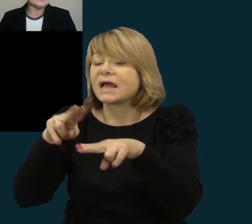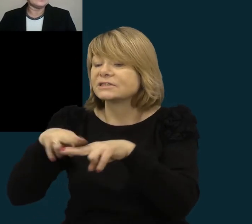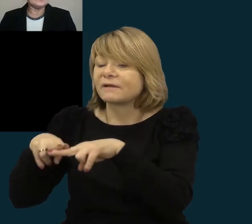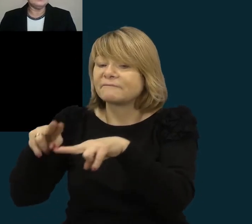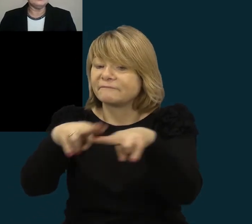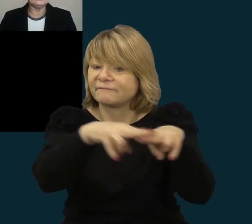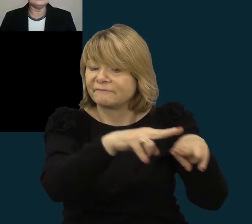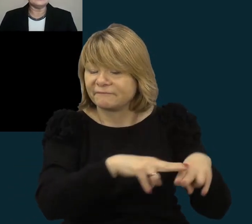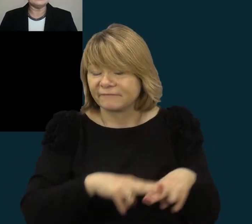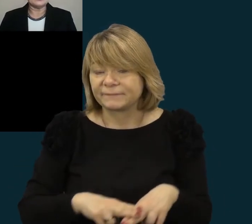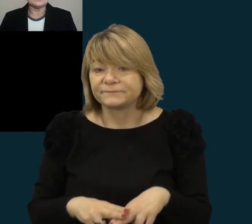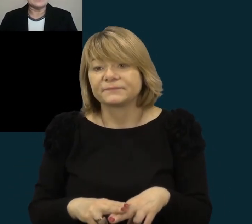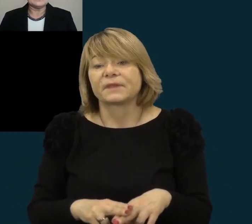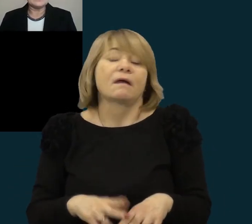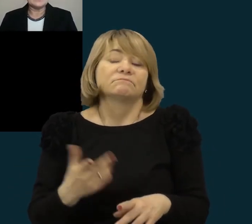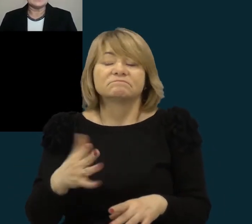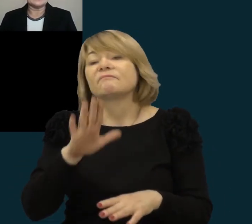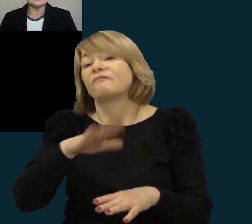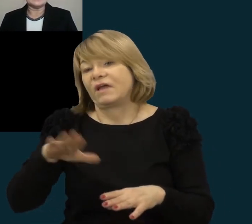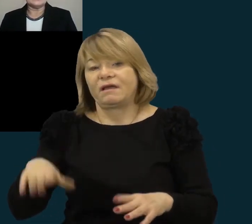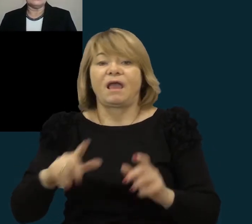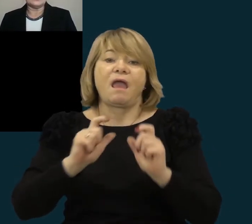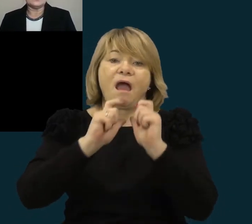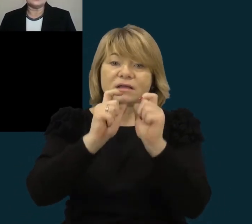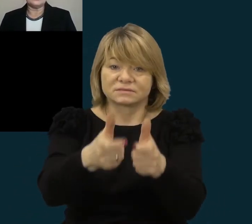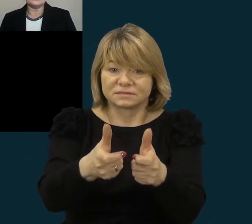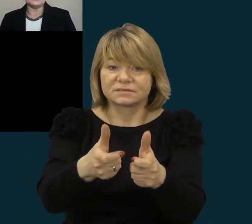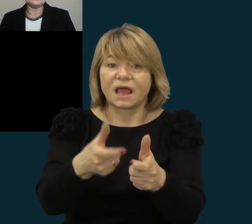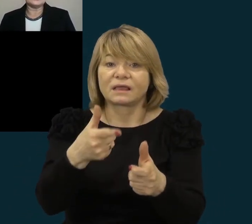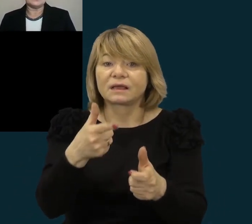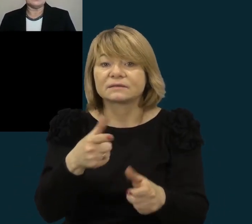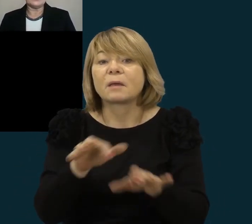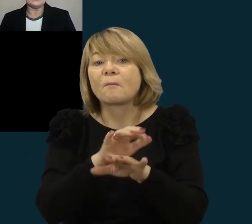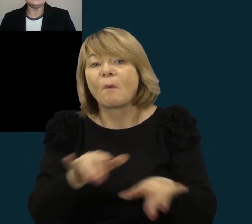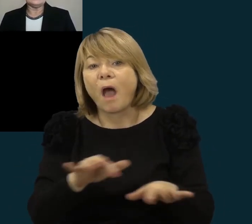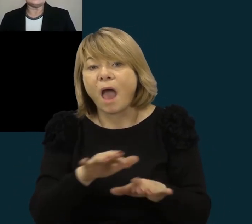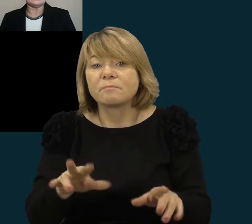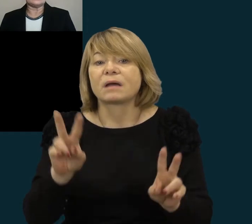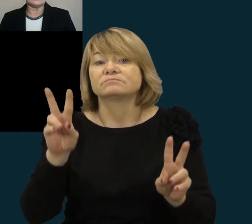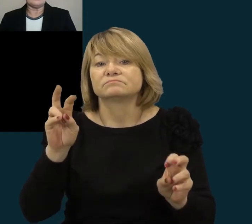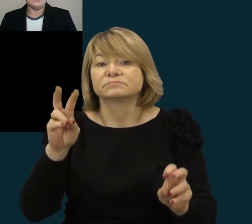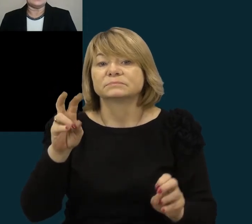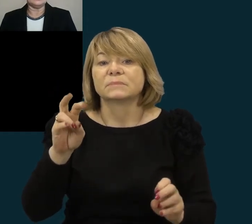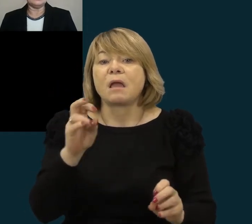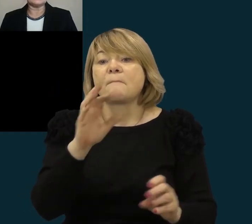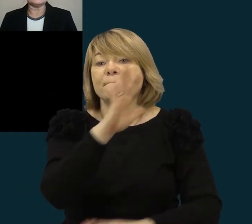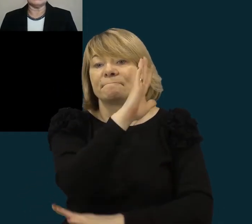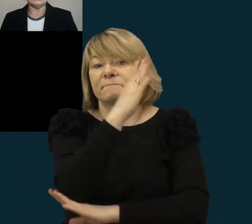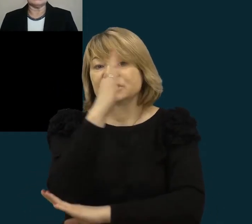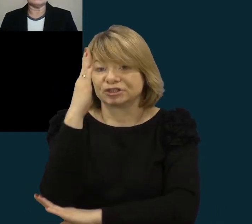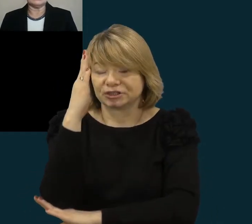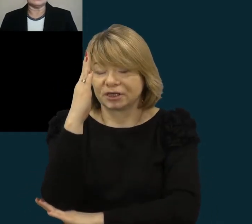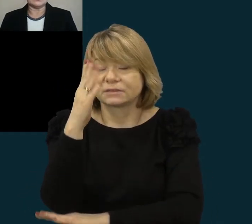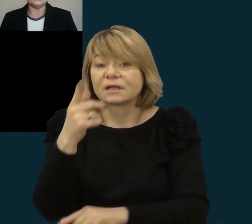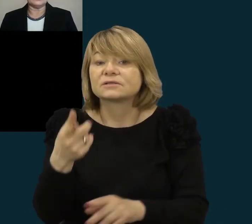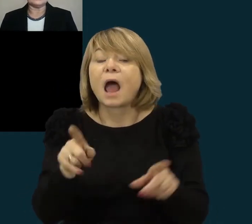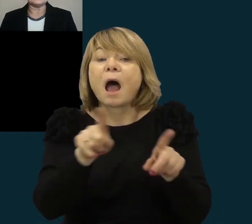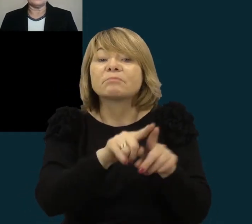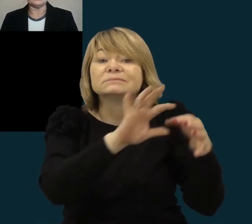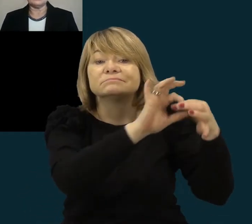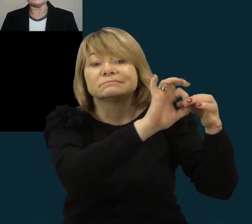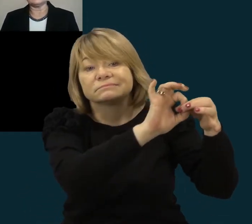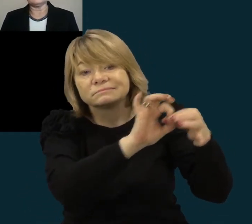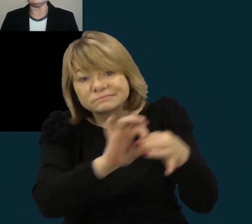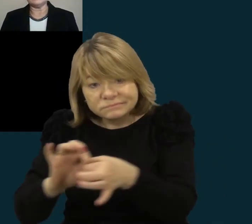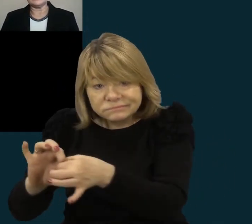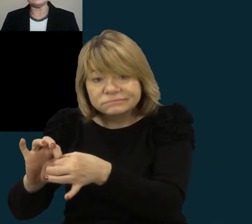Vėlgi, mokiniai atsakė, kad tai simfoninė poema miške. Ir su tą patino, su simfoninės